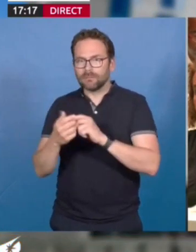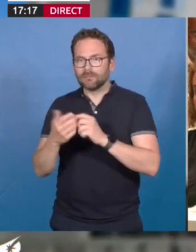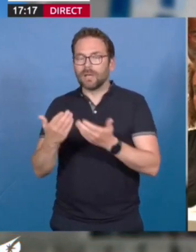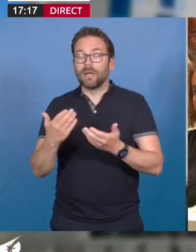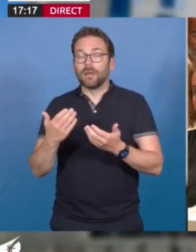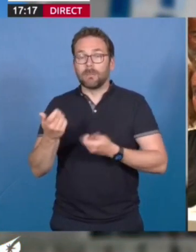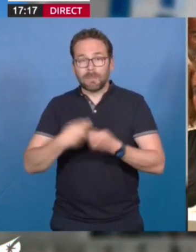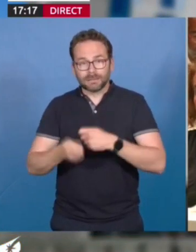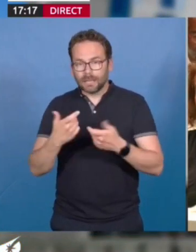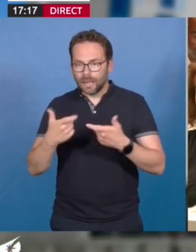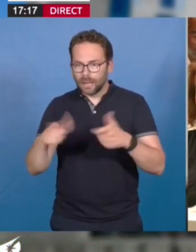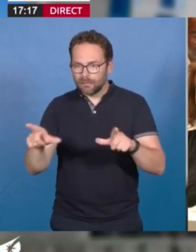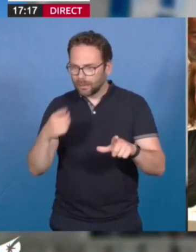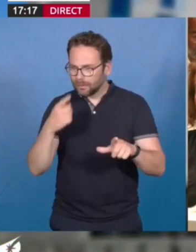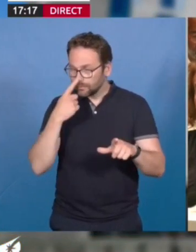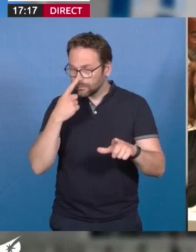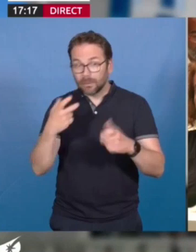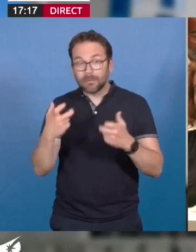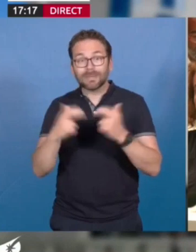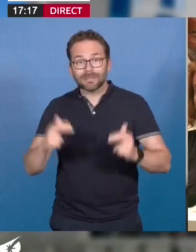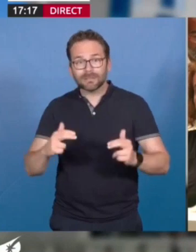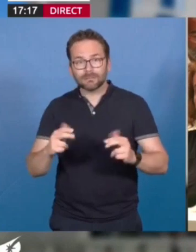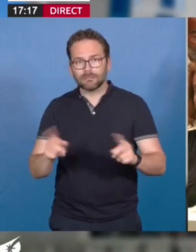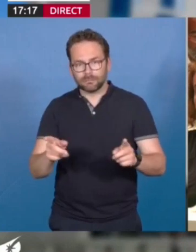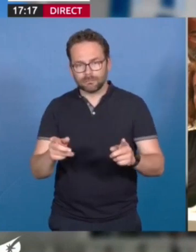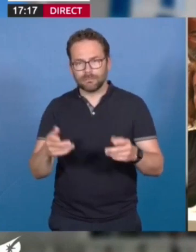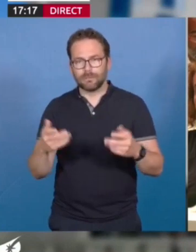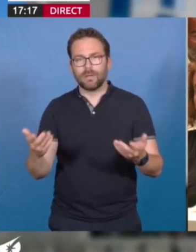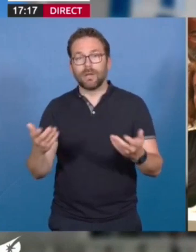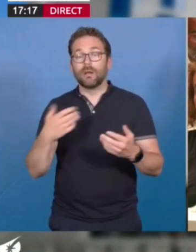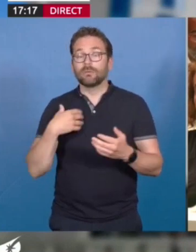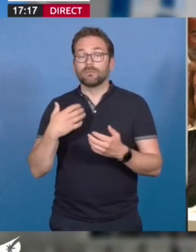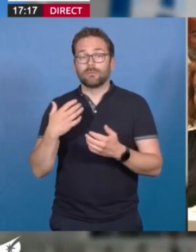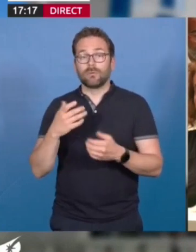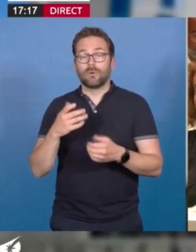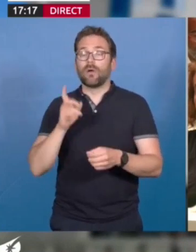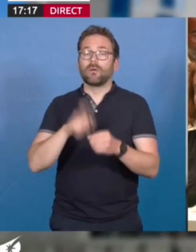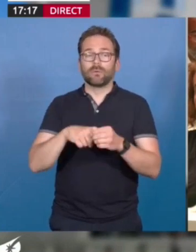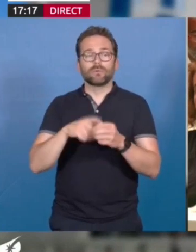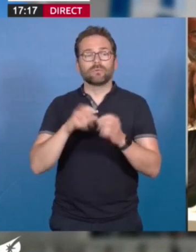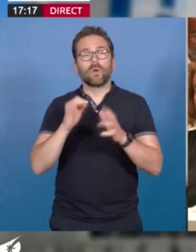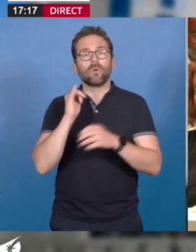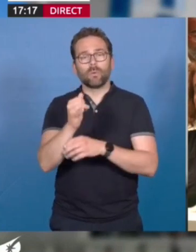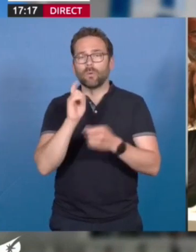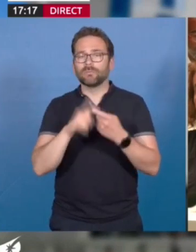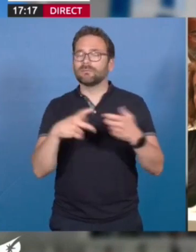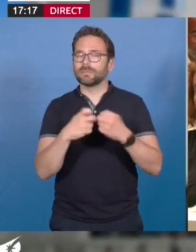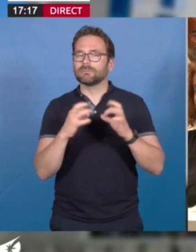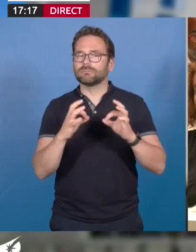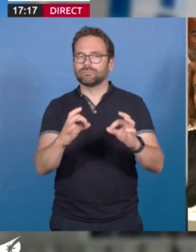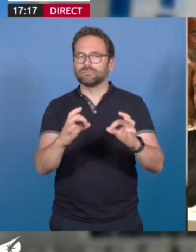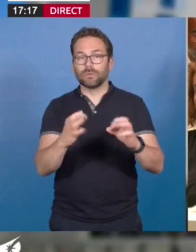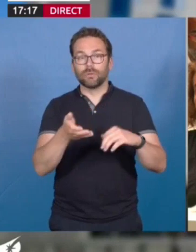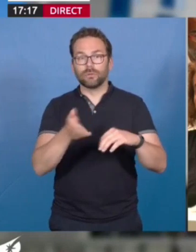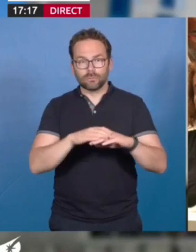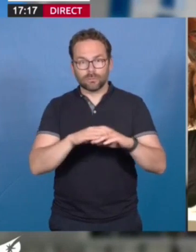qui n'a absolument pas fait baisser les prix. Alors après avoir souscrit une offre de long terme pour garantir nos tarifs, nous sommes contraints de